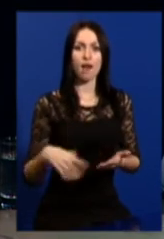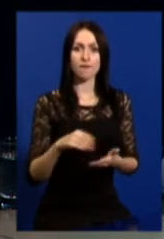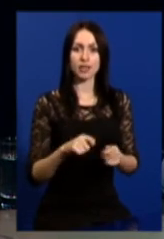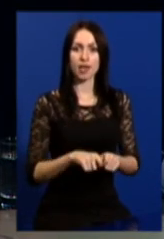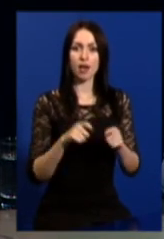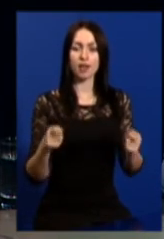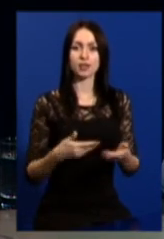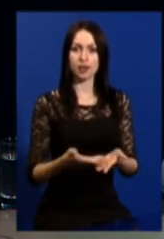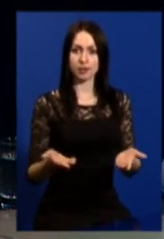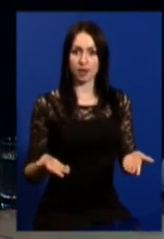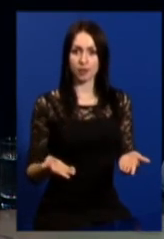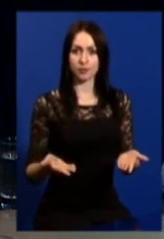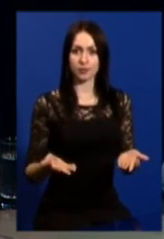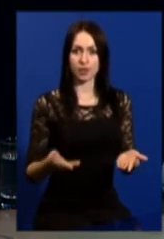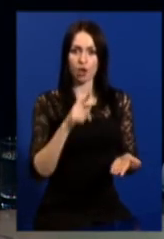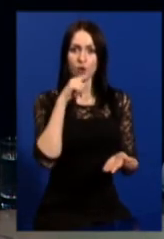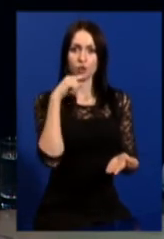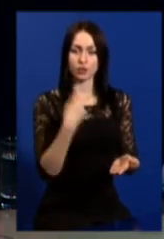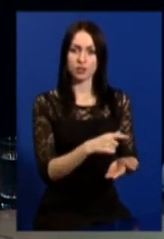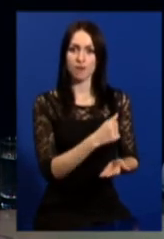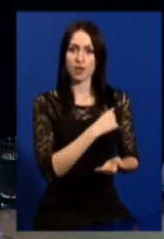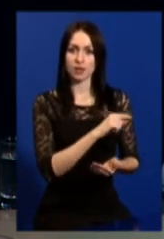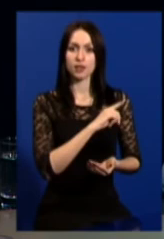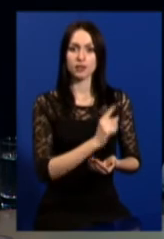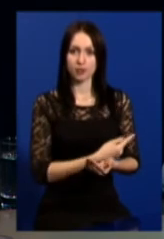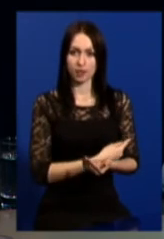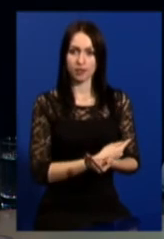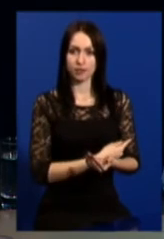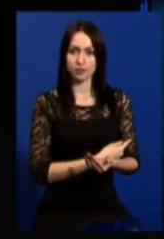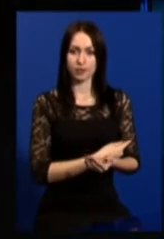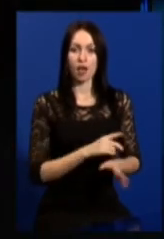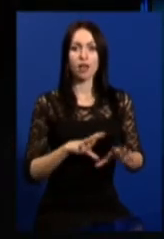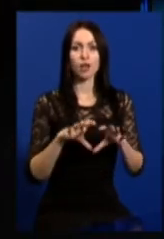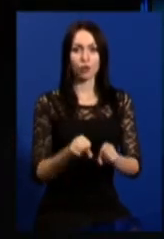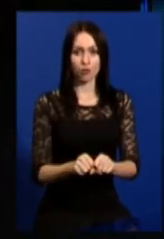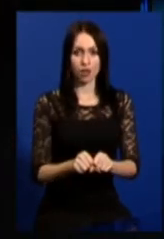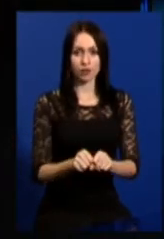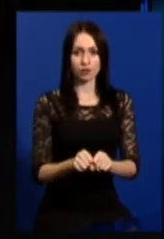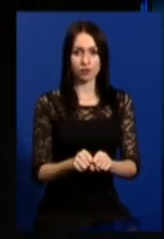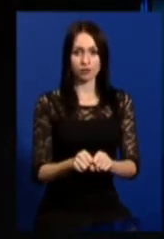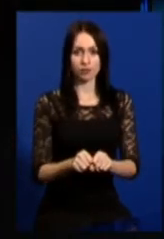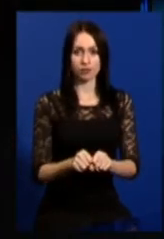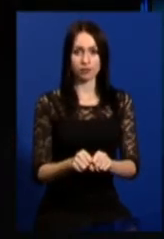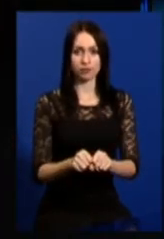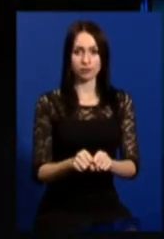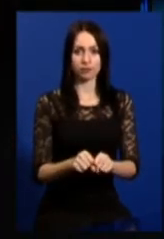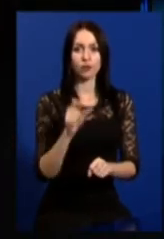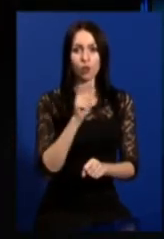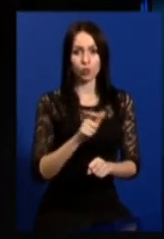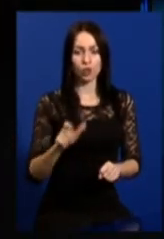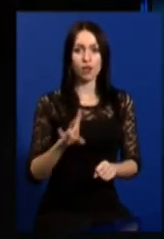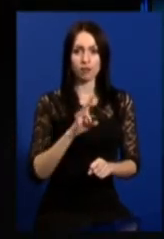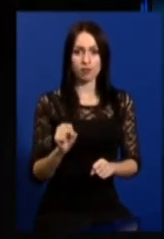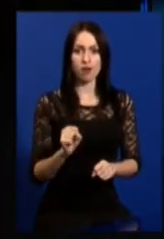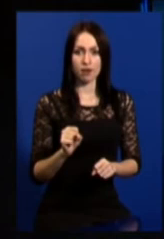відкрито, російські збройні сили атакували людей на